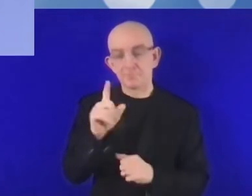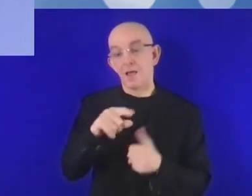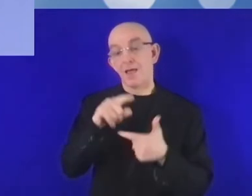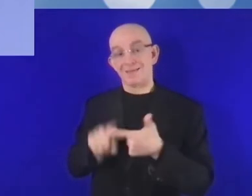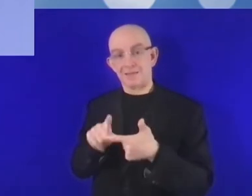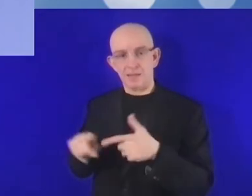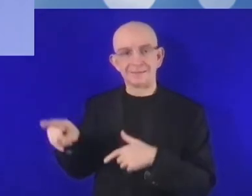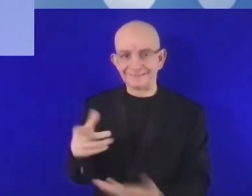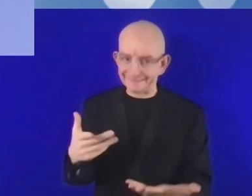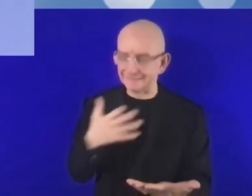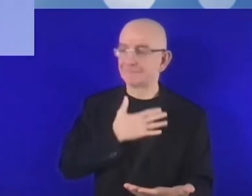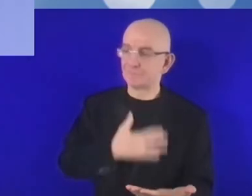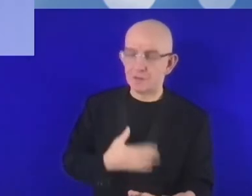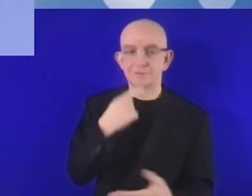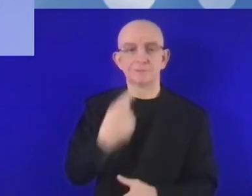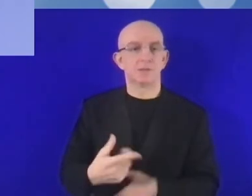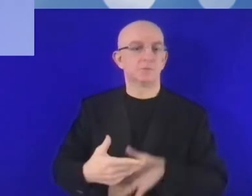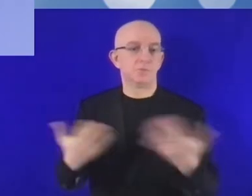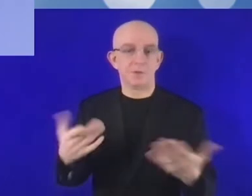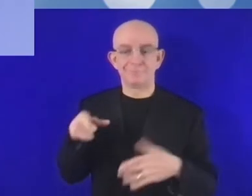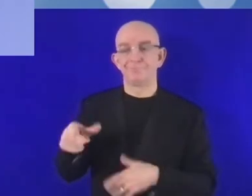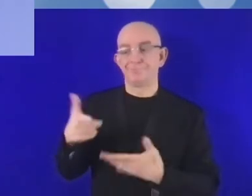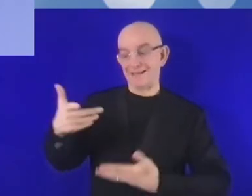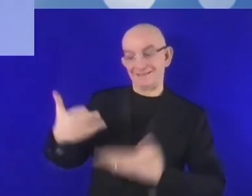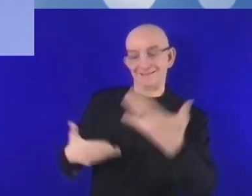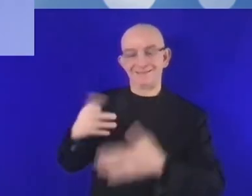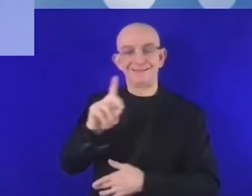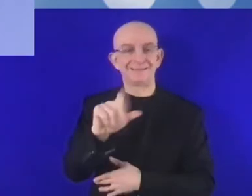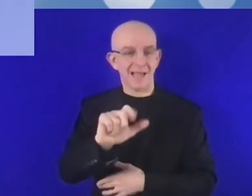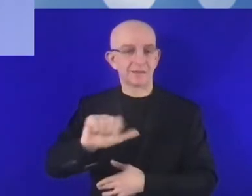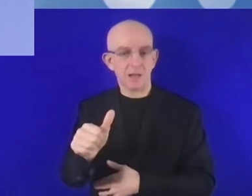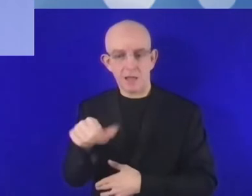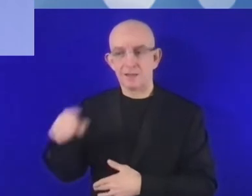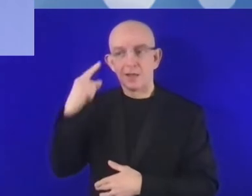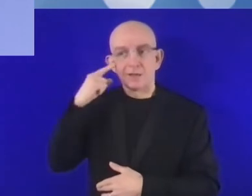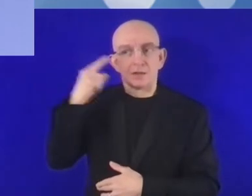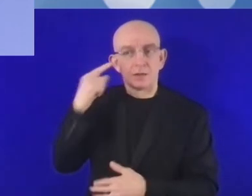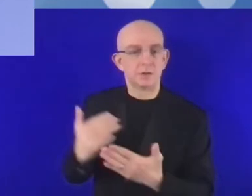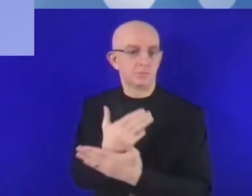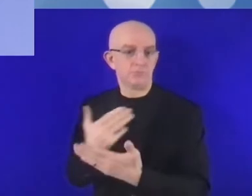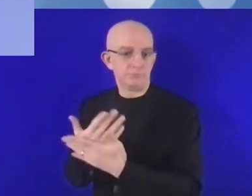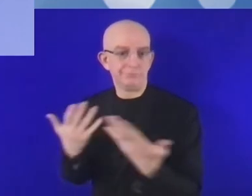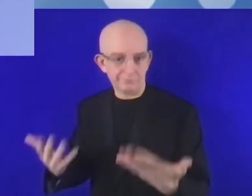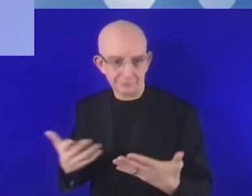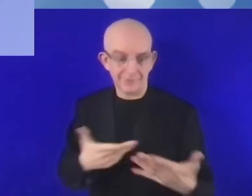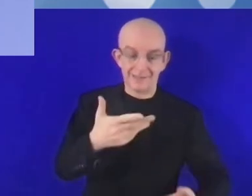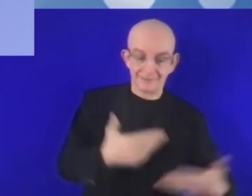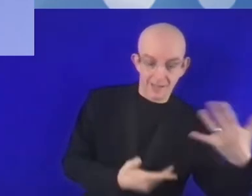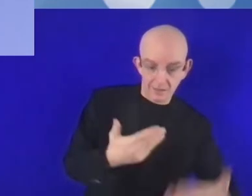ważna jest także kwestia innowacji dotyczących danych. Pamiętajmy, że dane